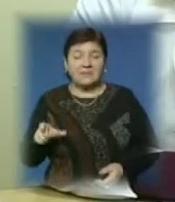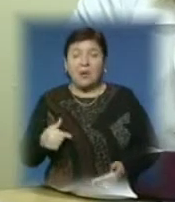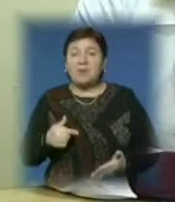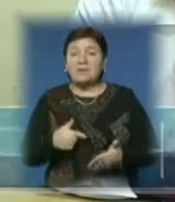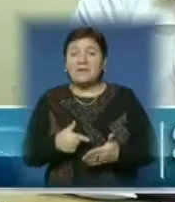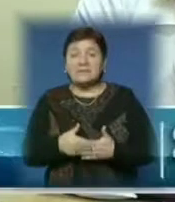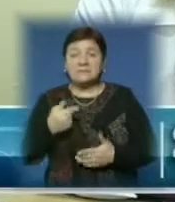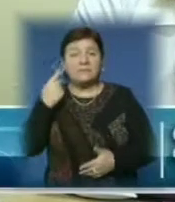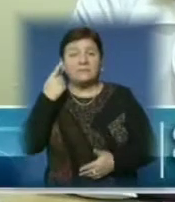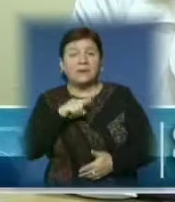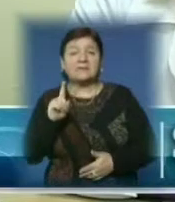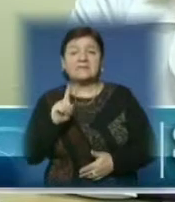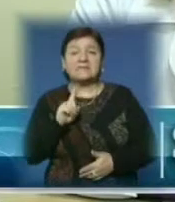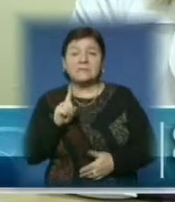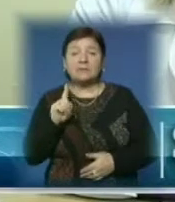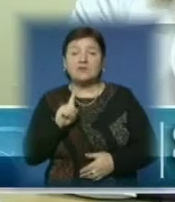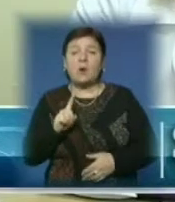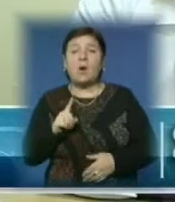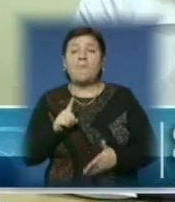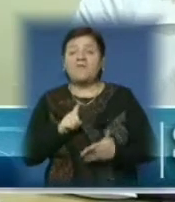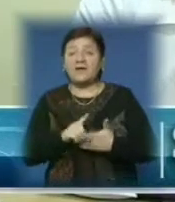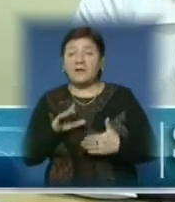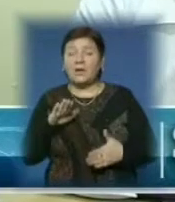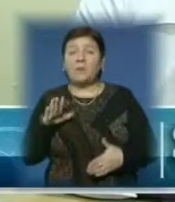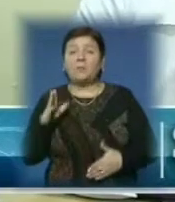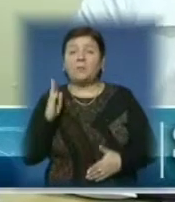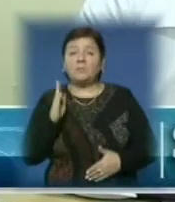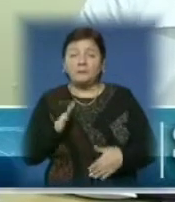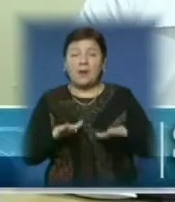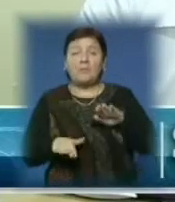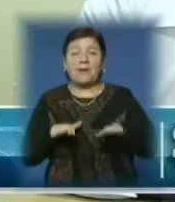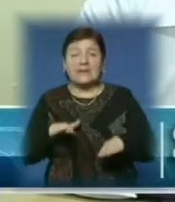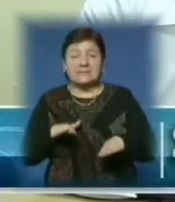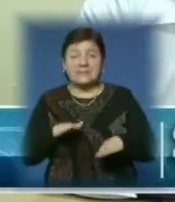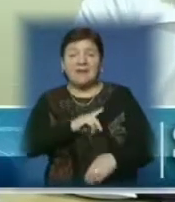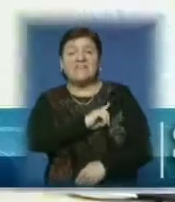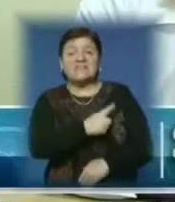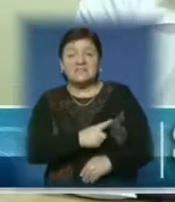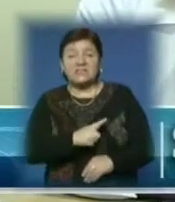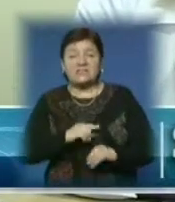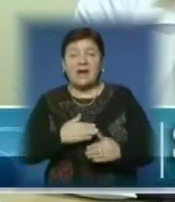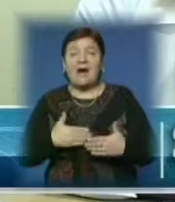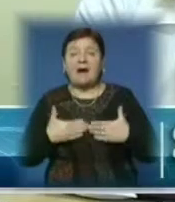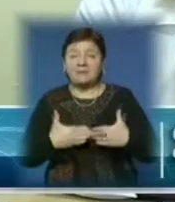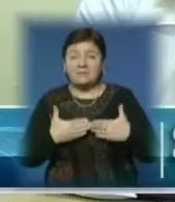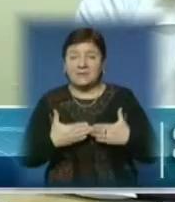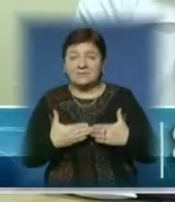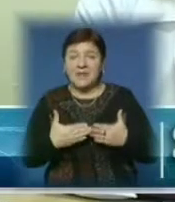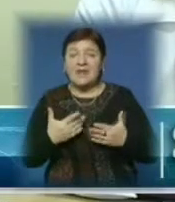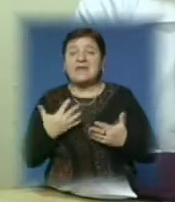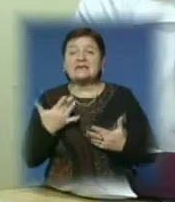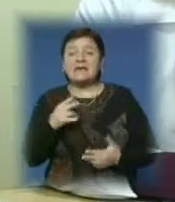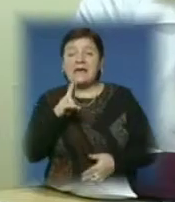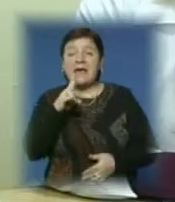більш обізнані з тим, що має бути баланс між фізичною активністю і кількістю спожитих калорій.